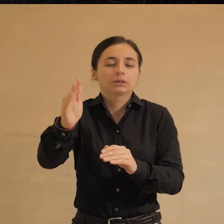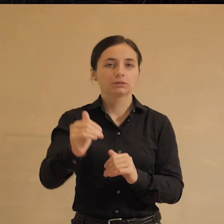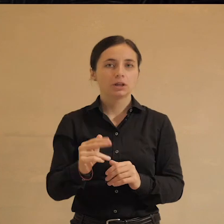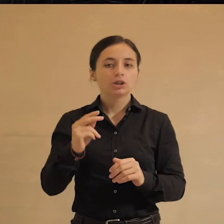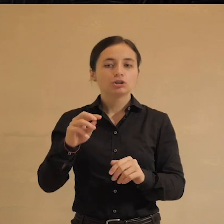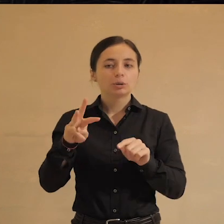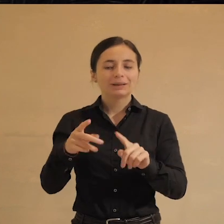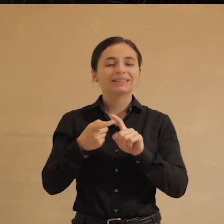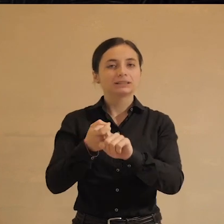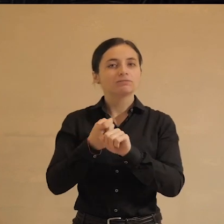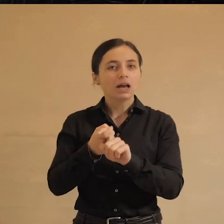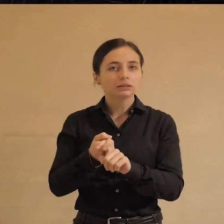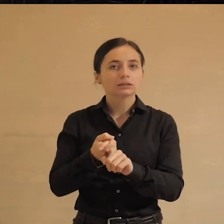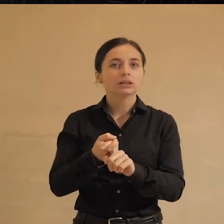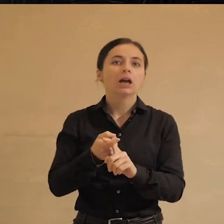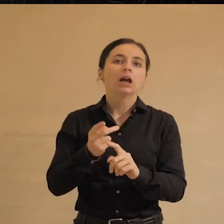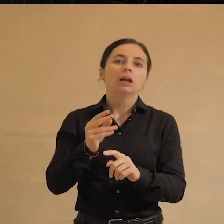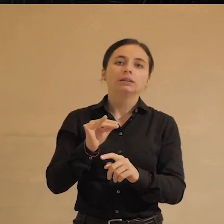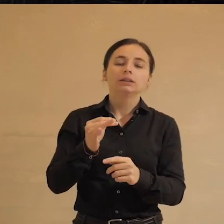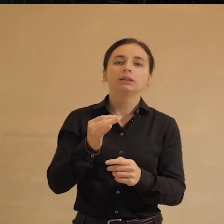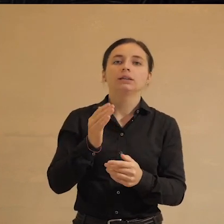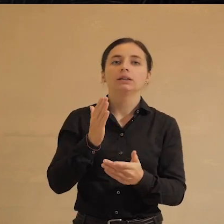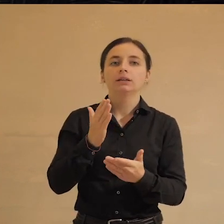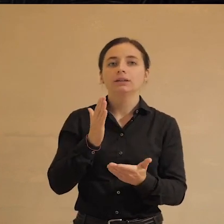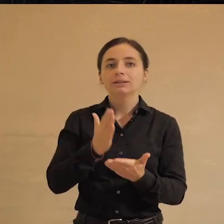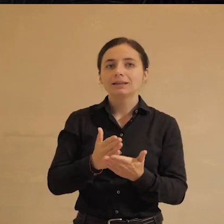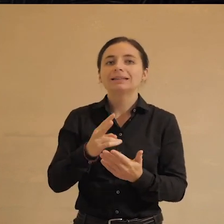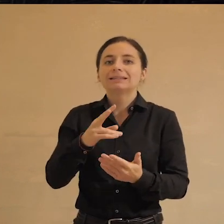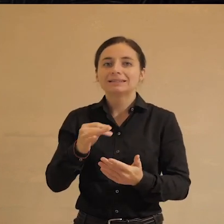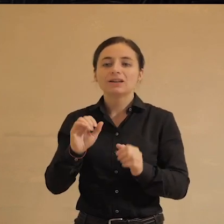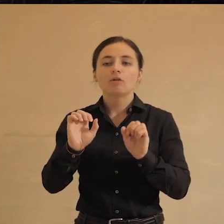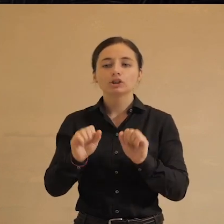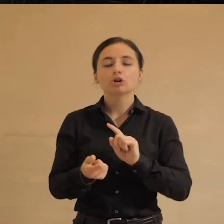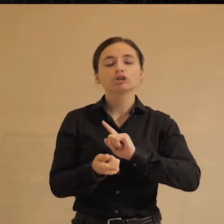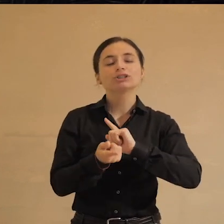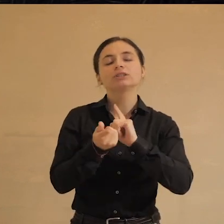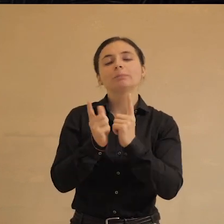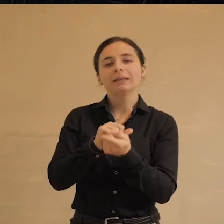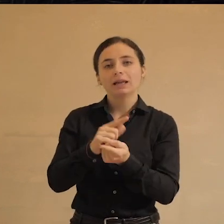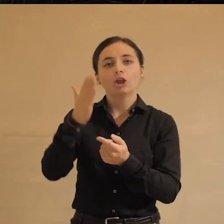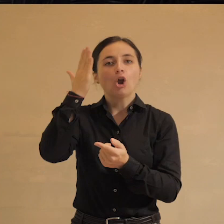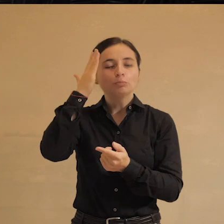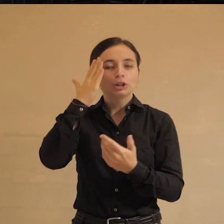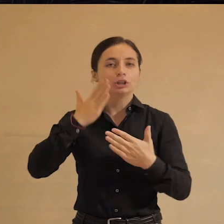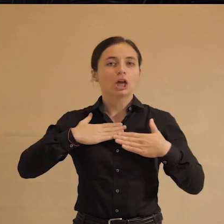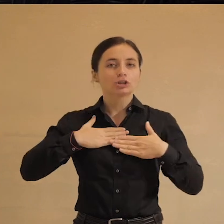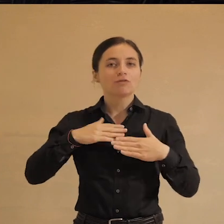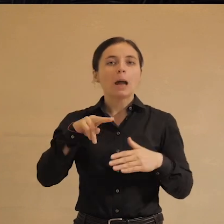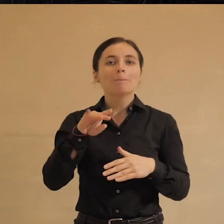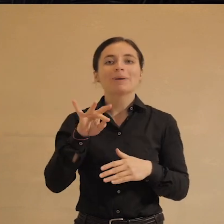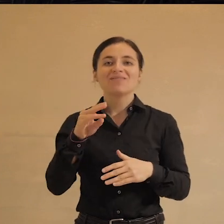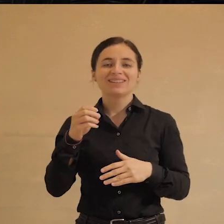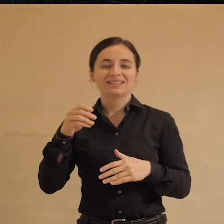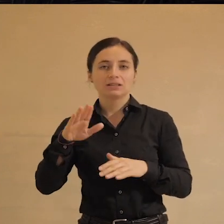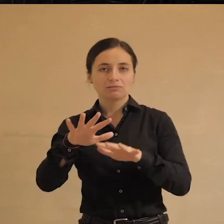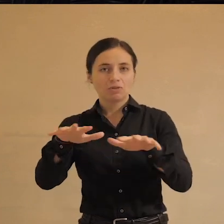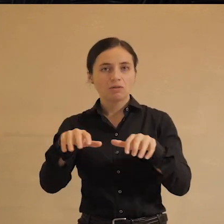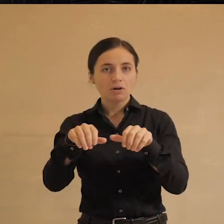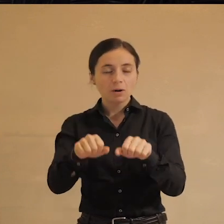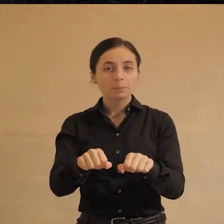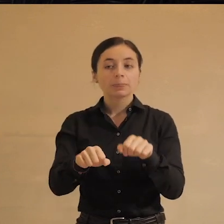это может быть связано? И есть ли возможность изменения мнения нашего правительственного аппарата на эту